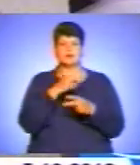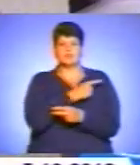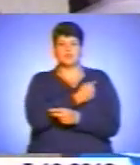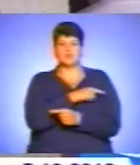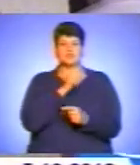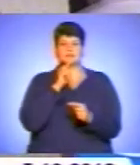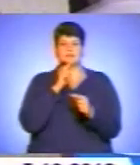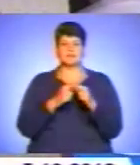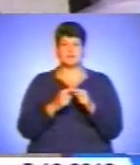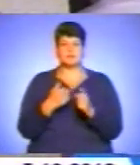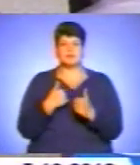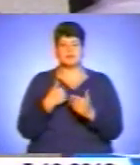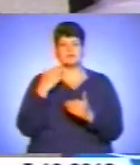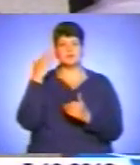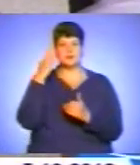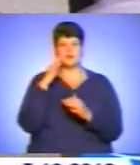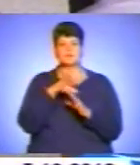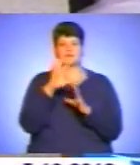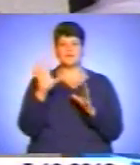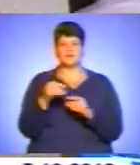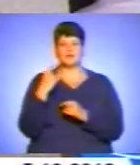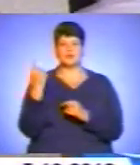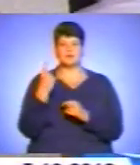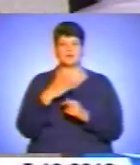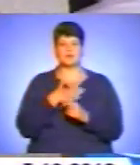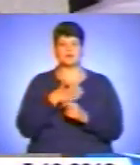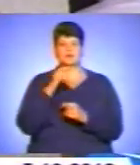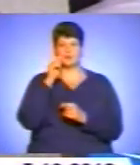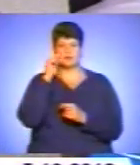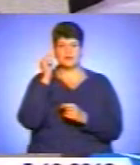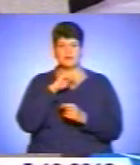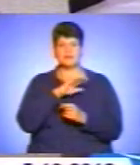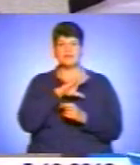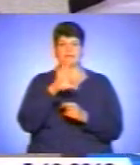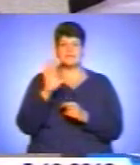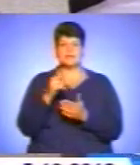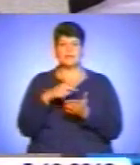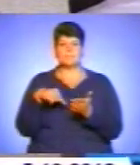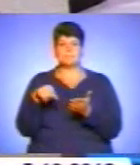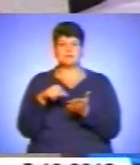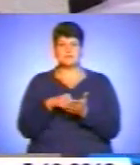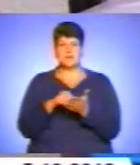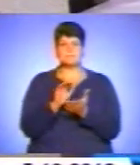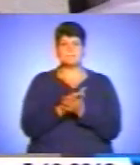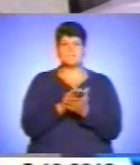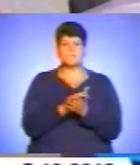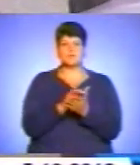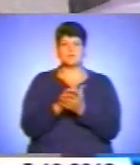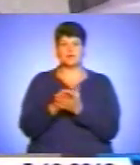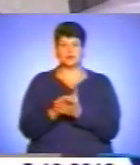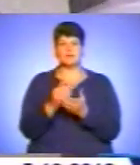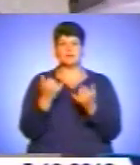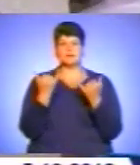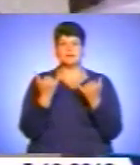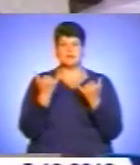Мені здається, всі області нашої України, всі містечка і міста познайомлені тепер